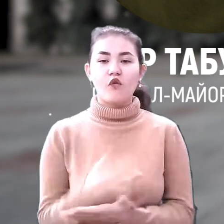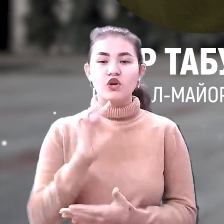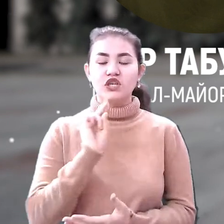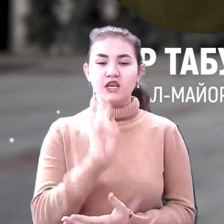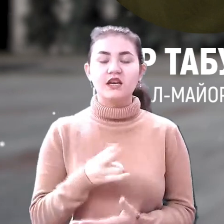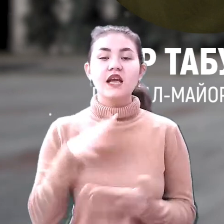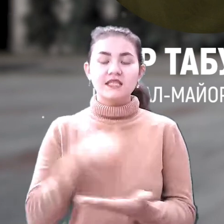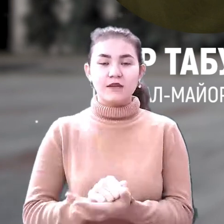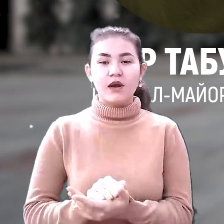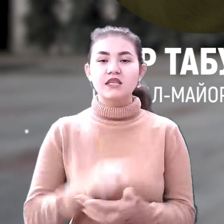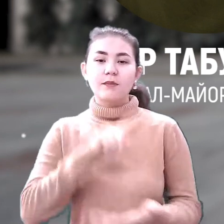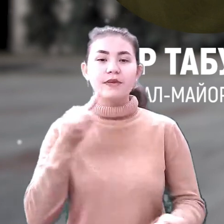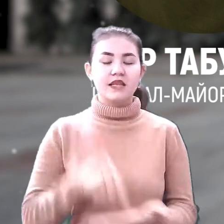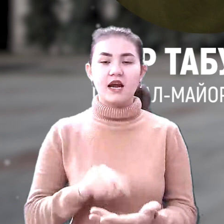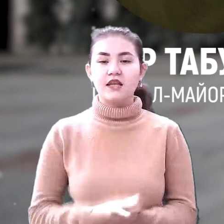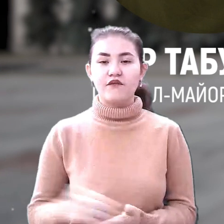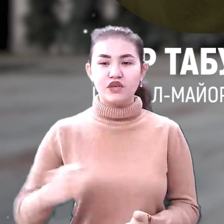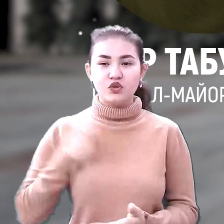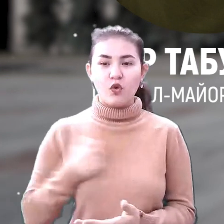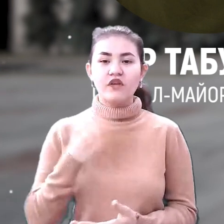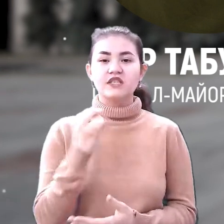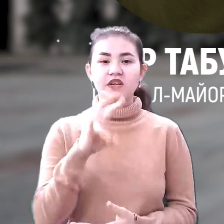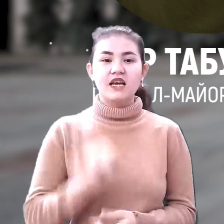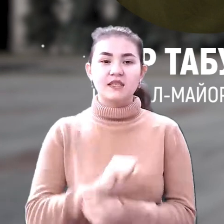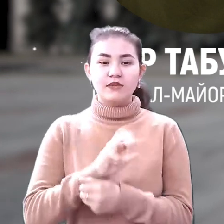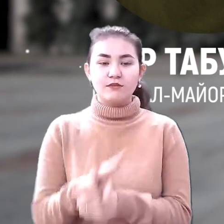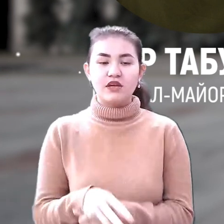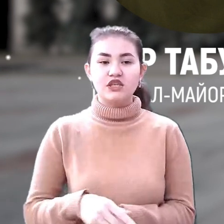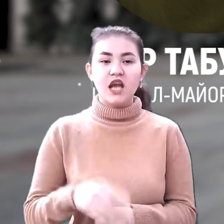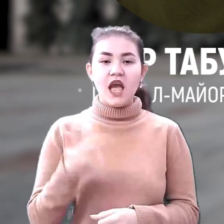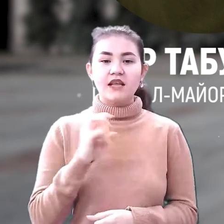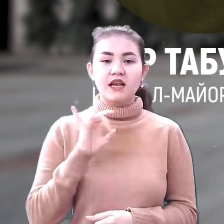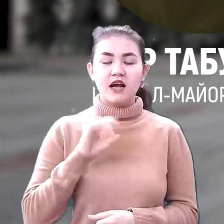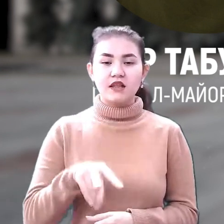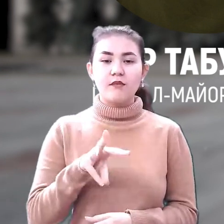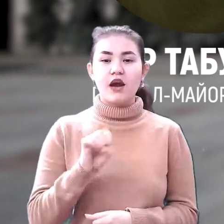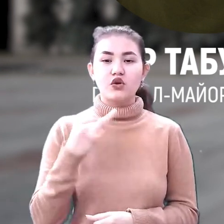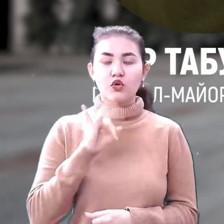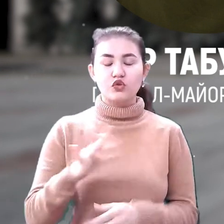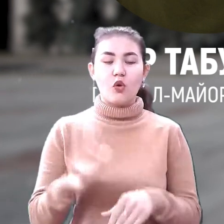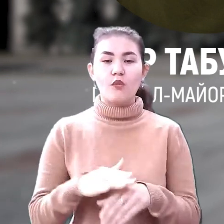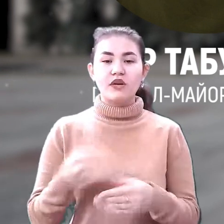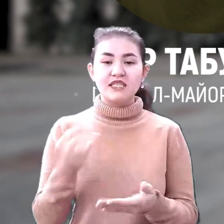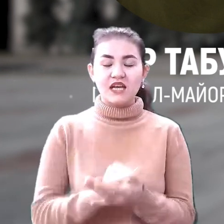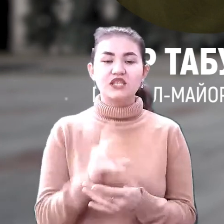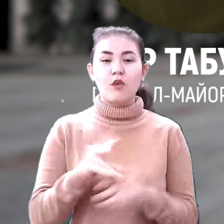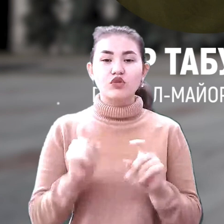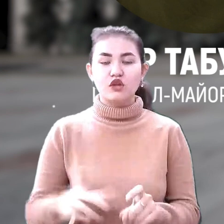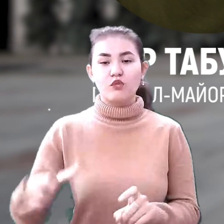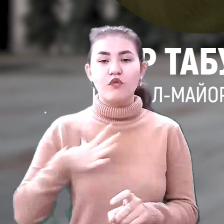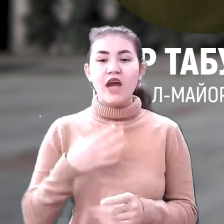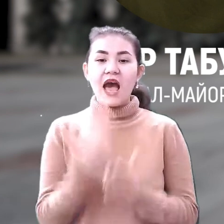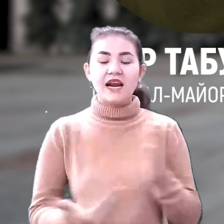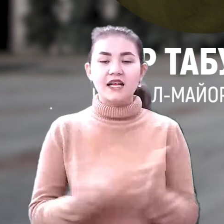Займатиметься питаннями військового та цивільного забезпечення. Генерал-майор Ігор Табурець до призначення на посаду був радником